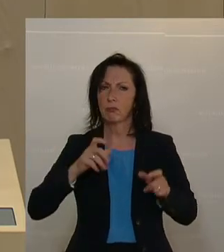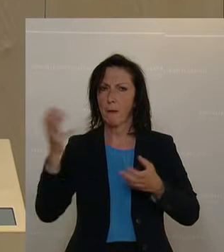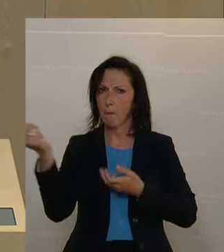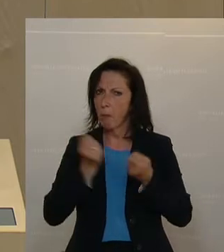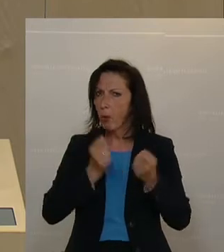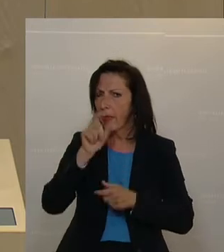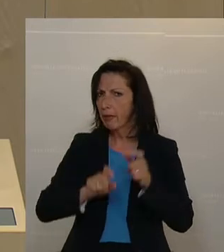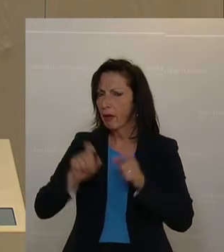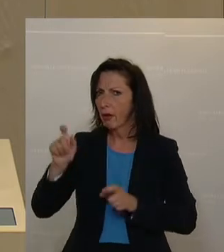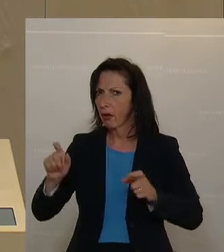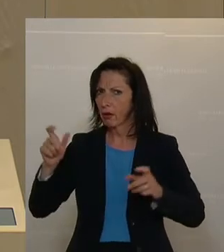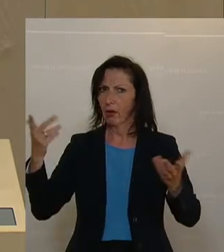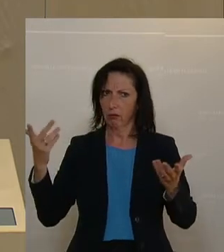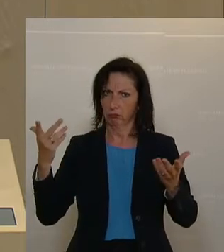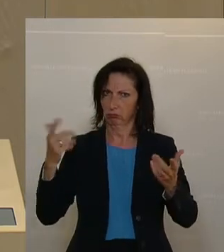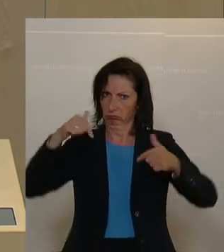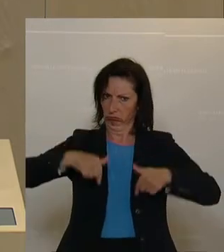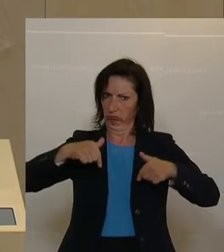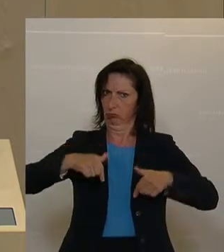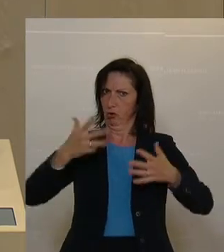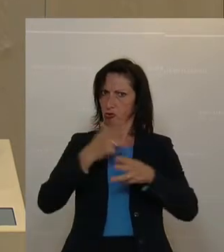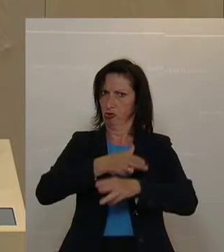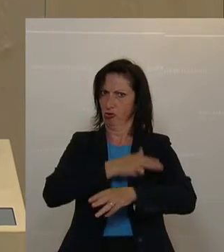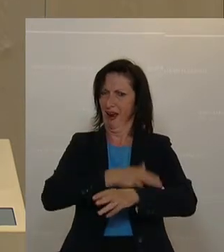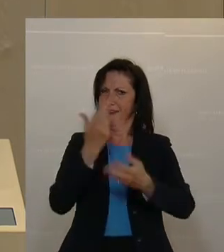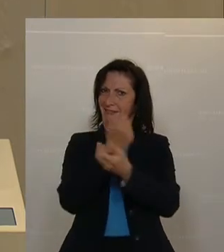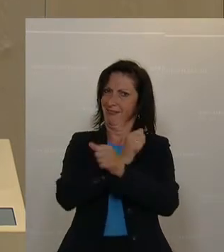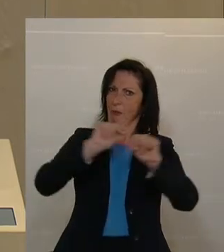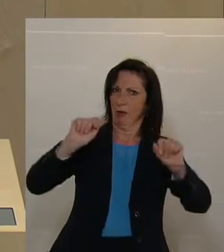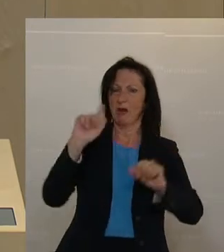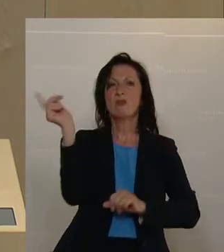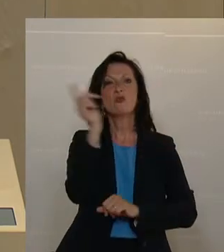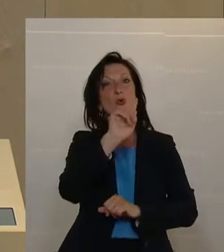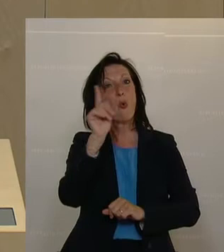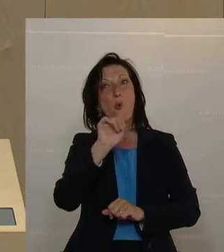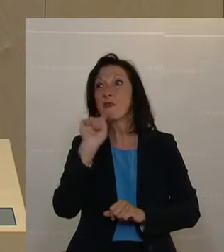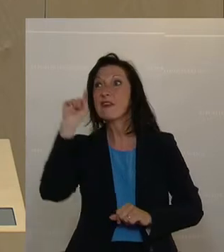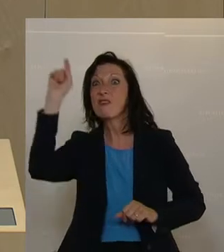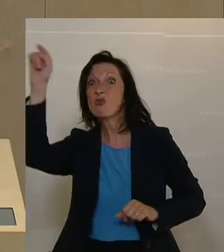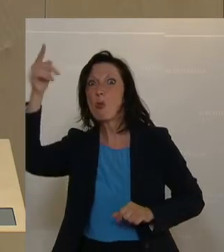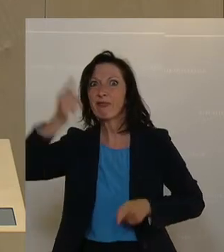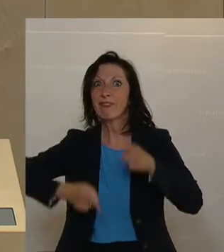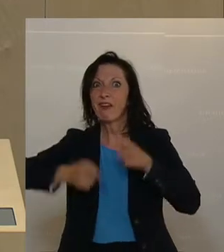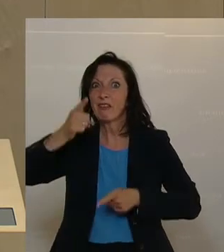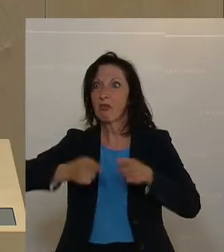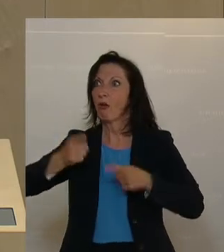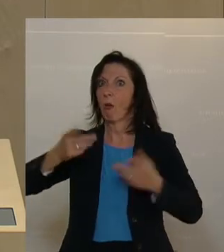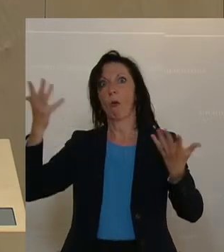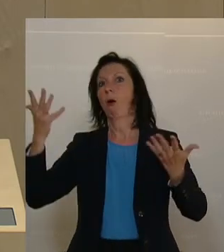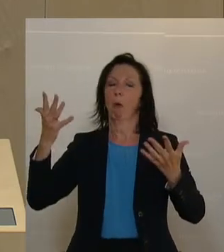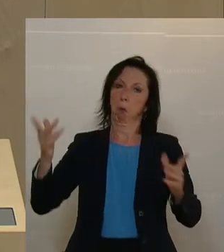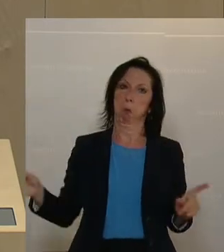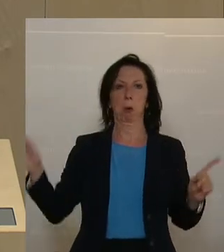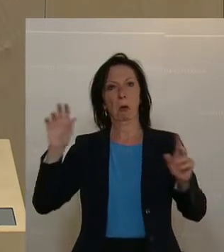sollten aus demokratischen Staaten, sollten nicht gemeinsam mit Autokraten auf Ehrentribunen